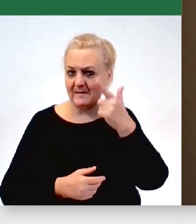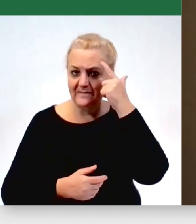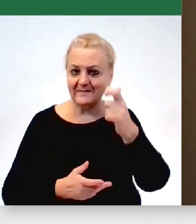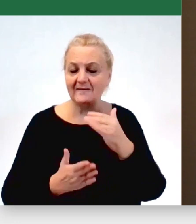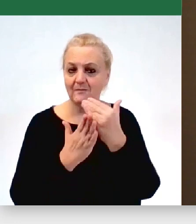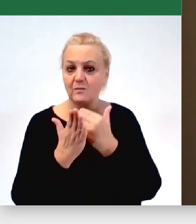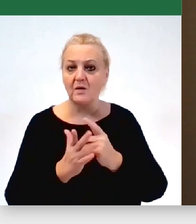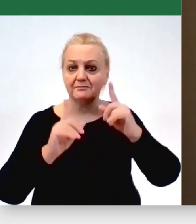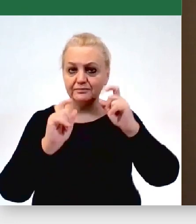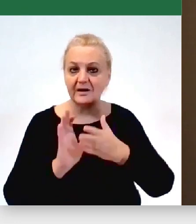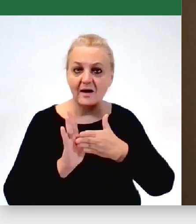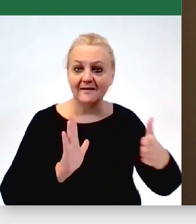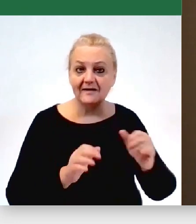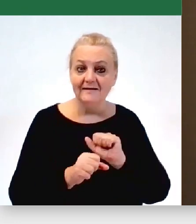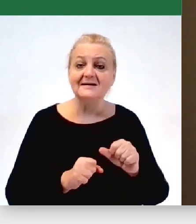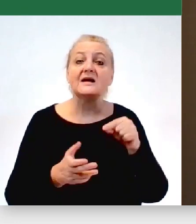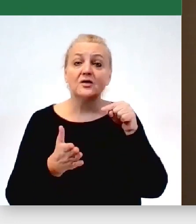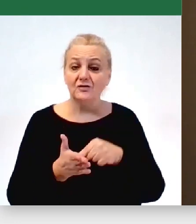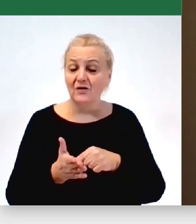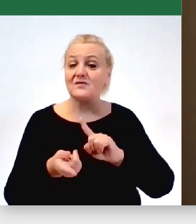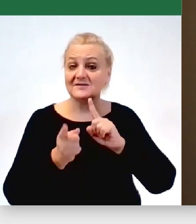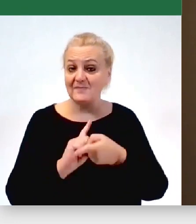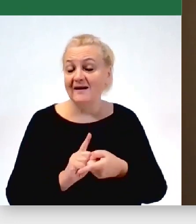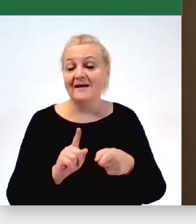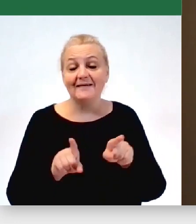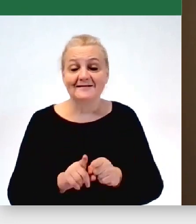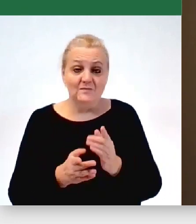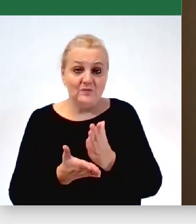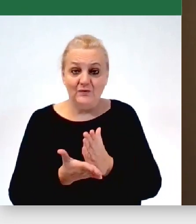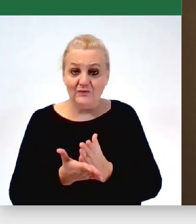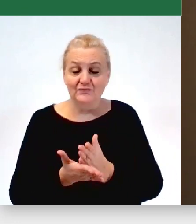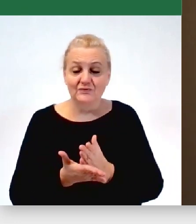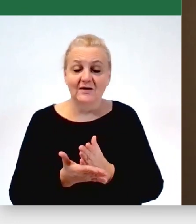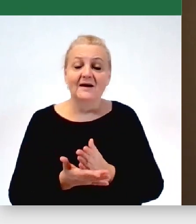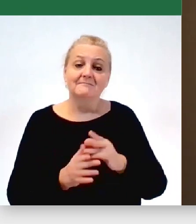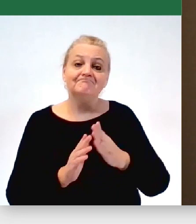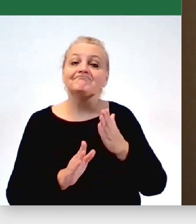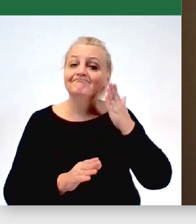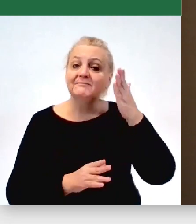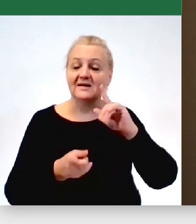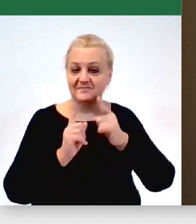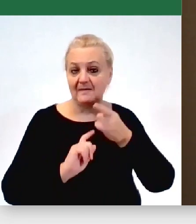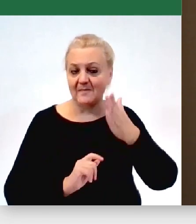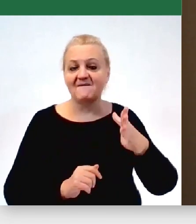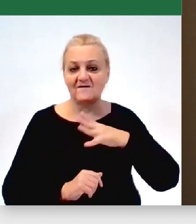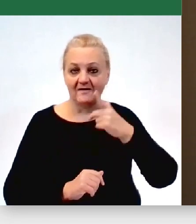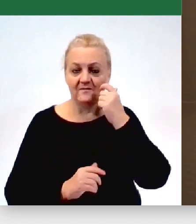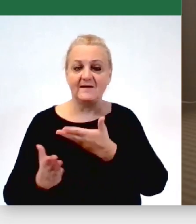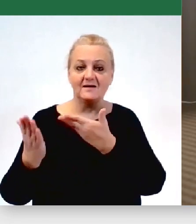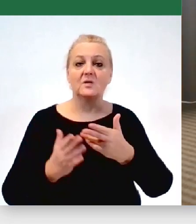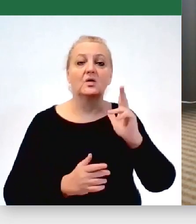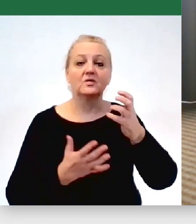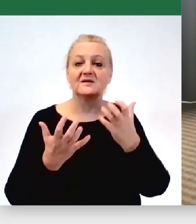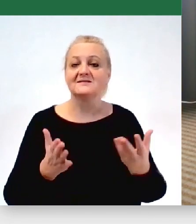ruszają i to też zmienia już i będzie zmieniać perspektywę. Warto o tym pamiętać. Zapraszam, kto chciałby